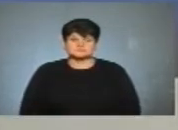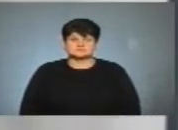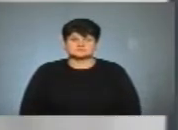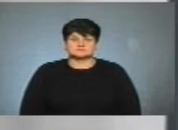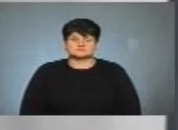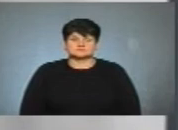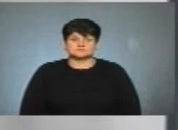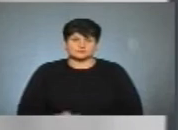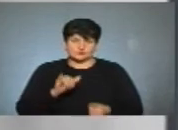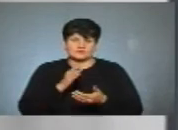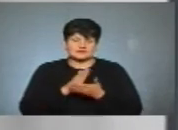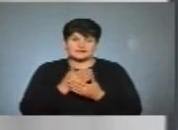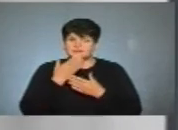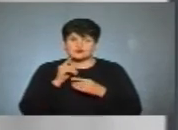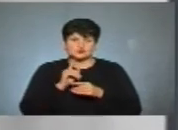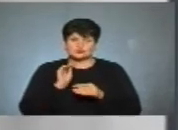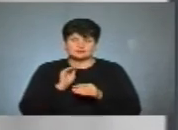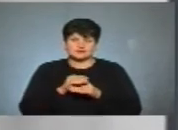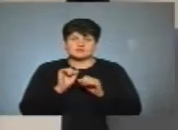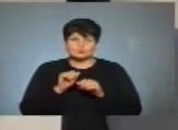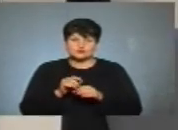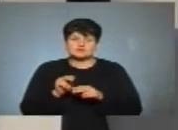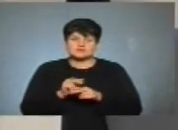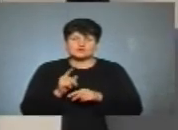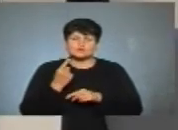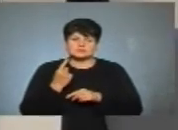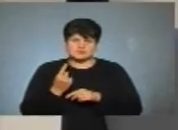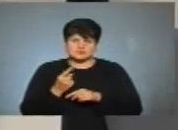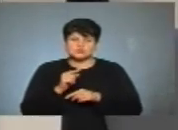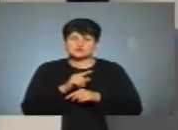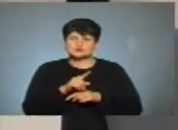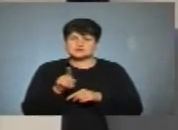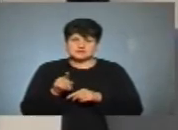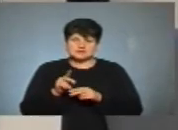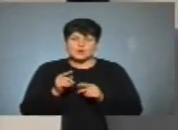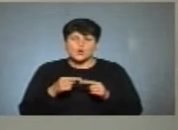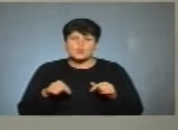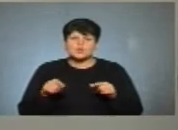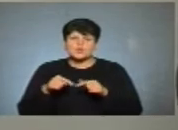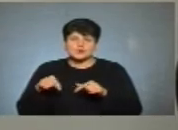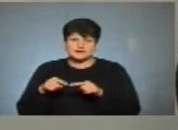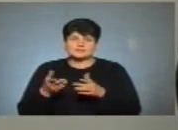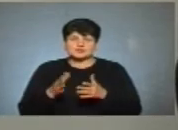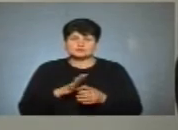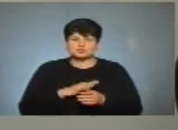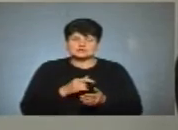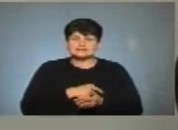чи є у вас ще додаткова? Немає, додати, але я хоча б можу зауважити одне, що навіть ті округи, де були депутати, представники міської ради, теж